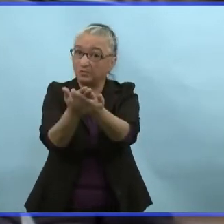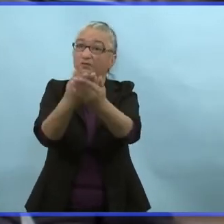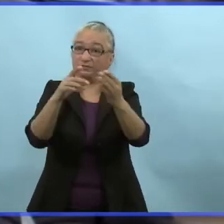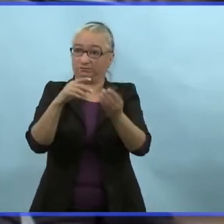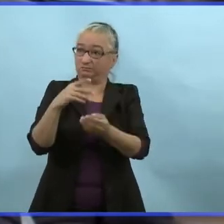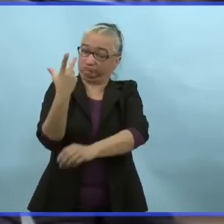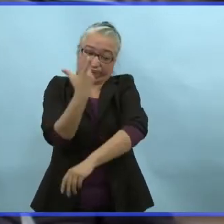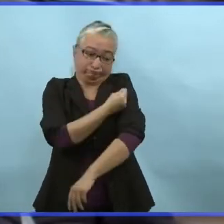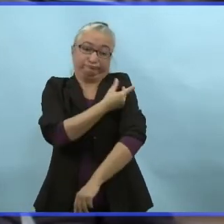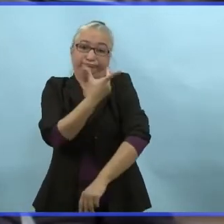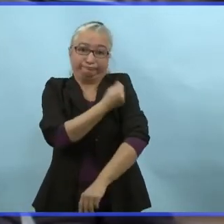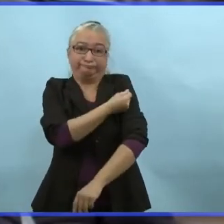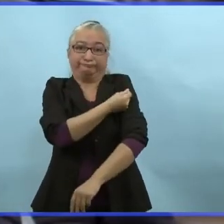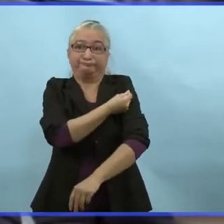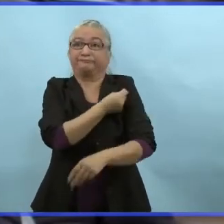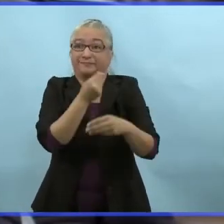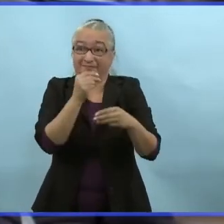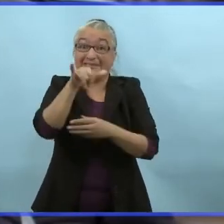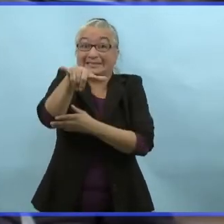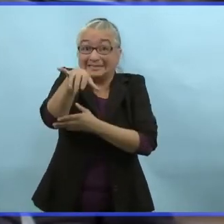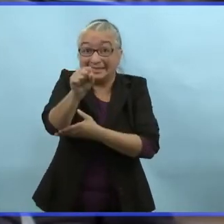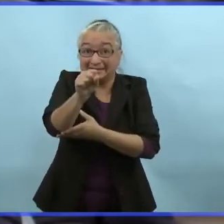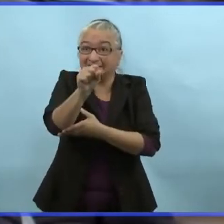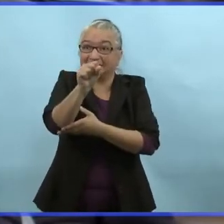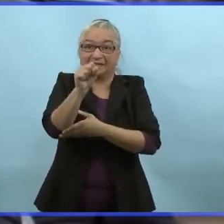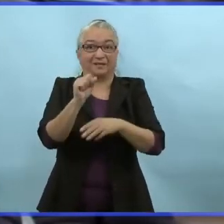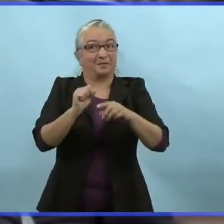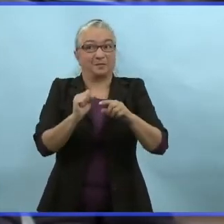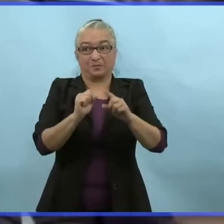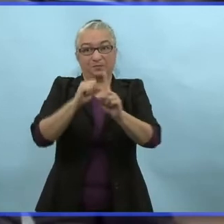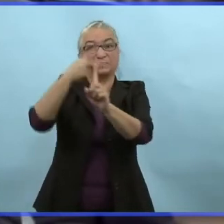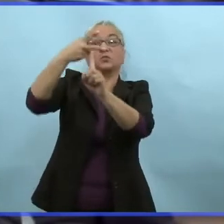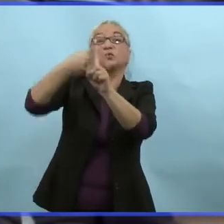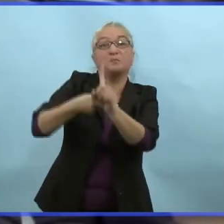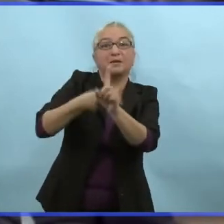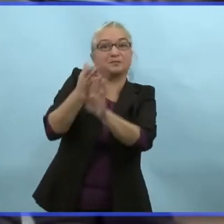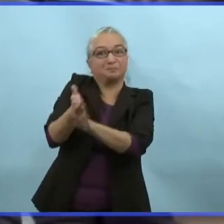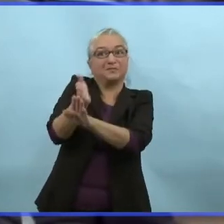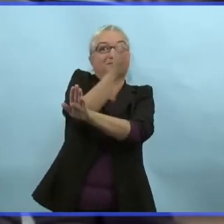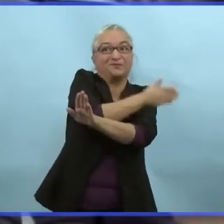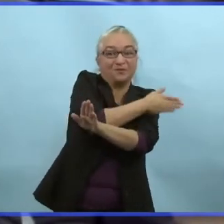Et comme vous le savez, la preuve de vaccination, ce n pas simplement que vous avez reçu